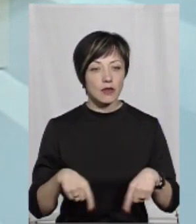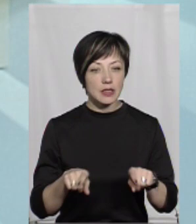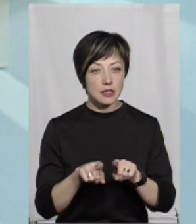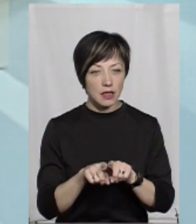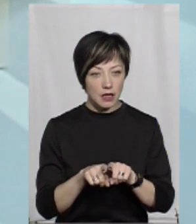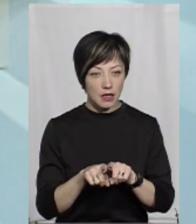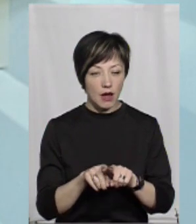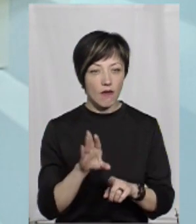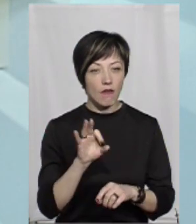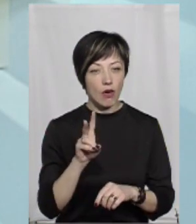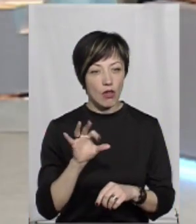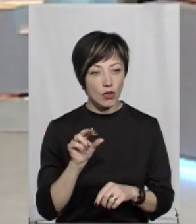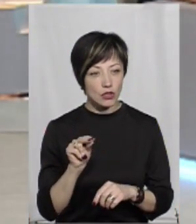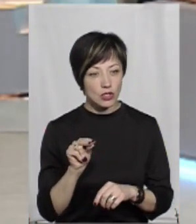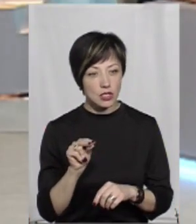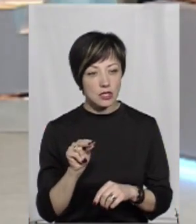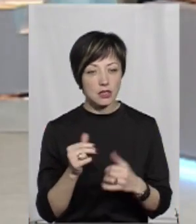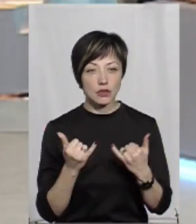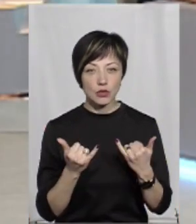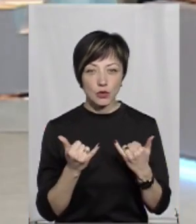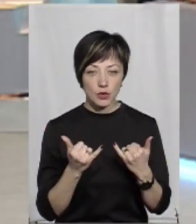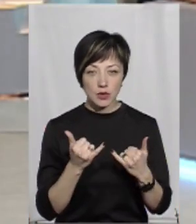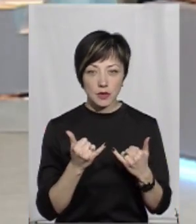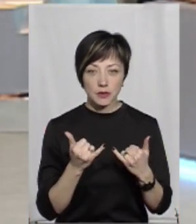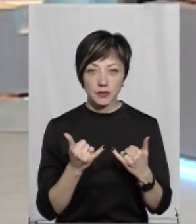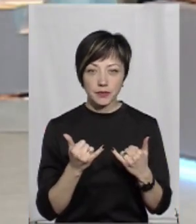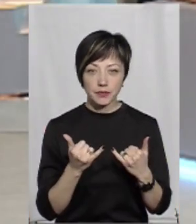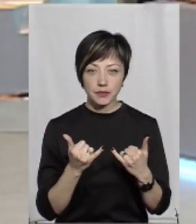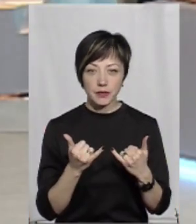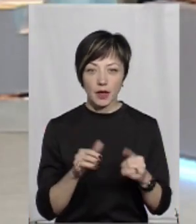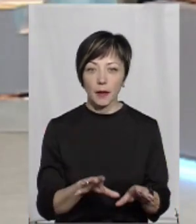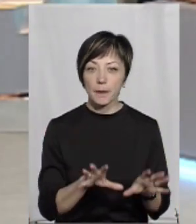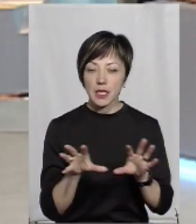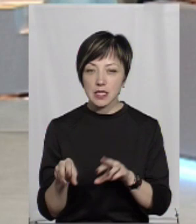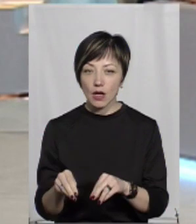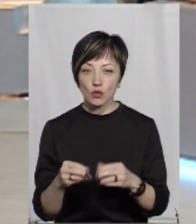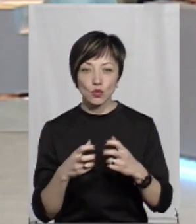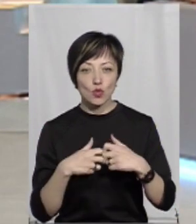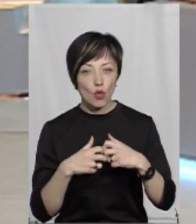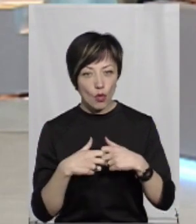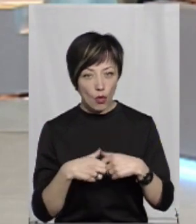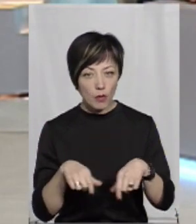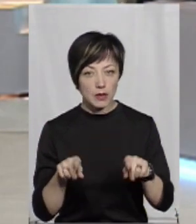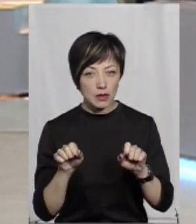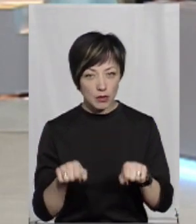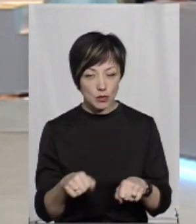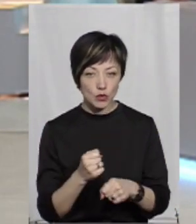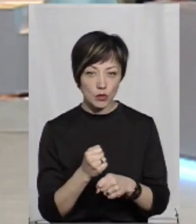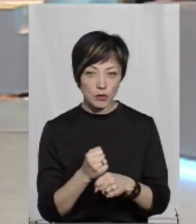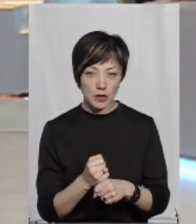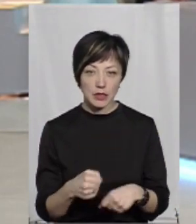в Голочийську, де сьогодні пересаджують суглоби. Можливо, і там треба буде зробити